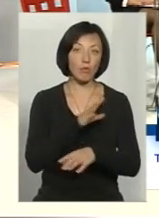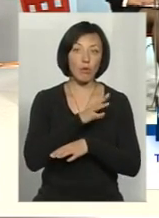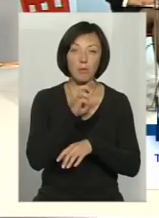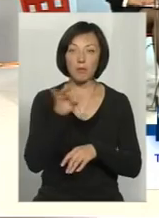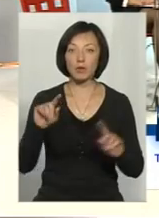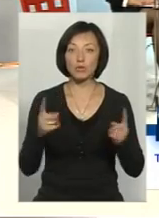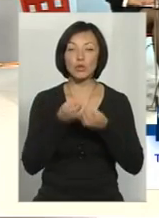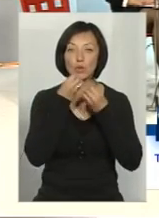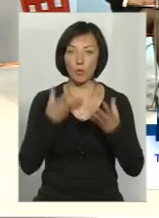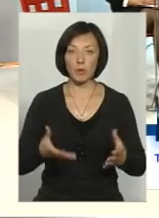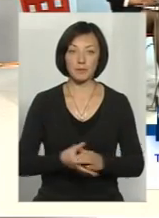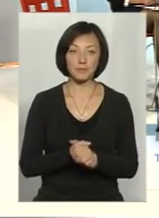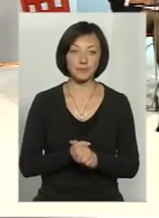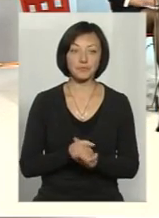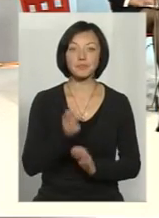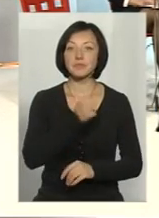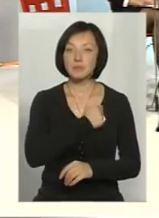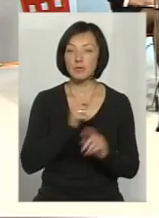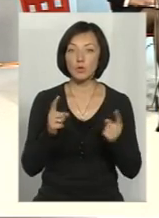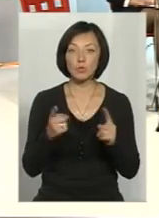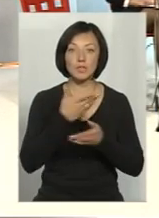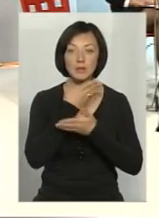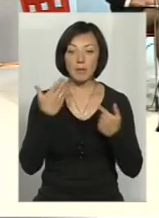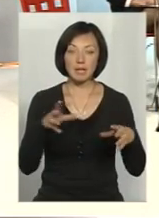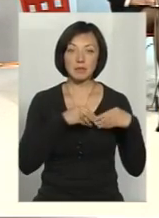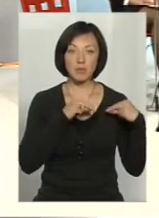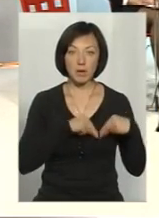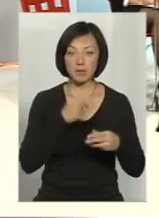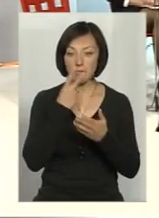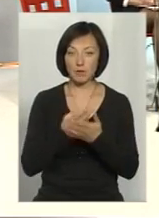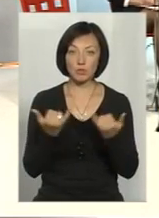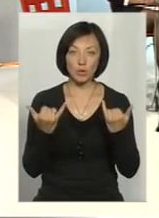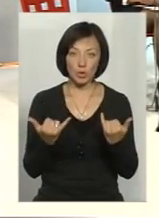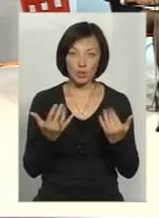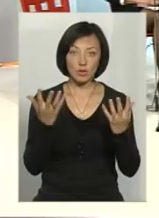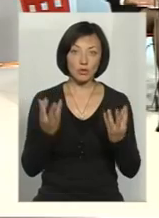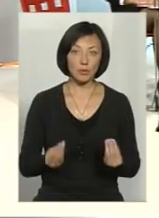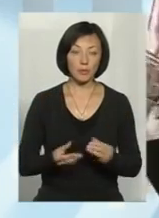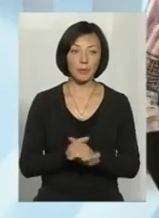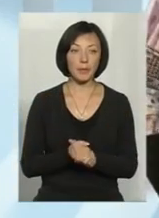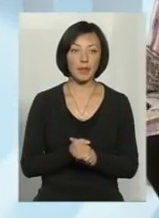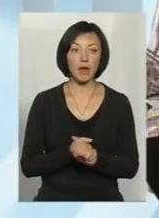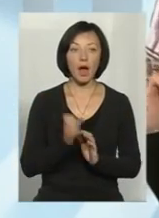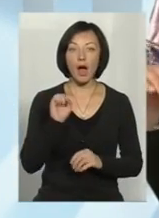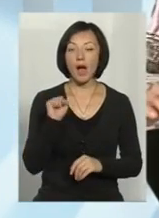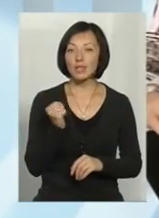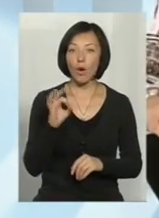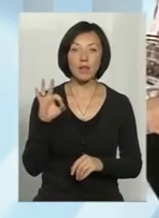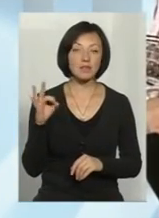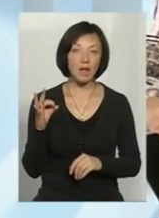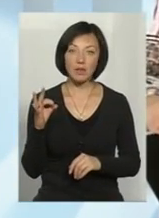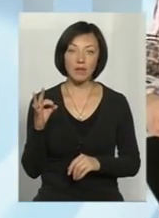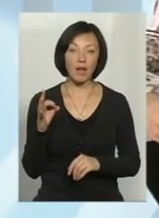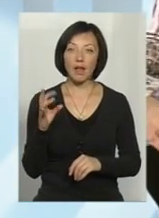дуже добре. Але, на жаль, чомусь і немає співпраці, от ми бачимо по сьогоднішньому дню. не знаю, Андрій Олександрович